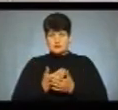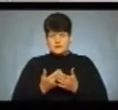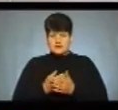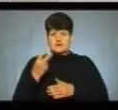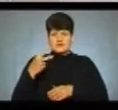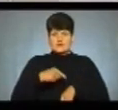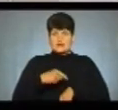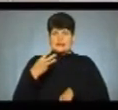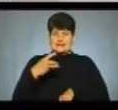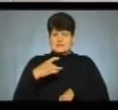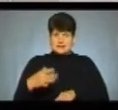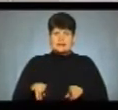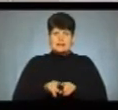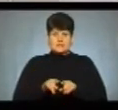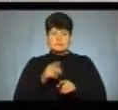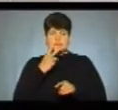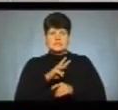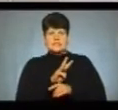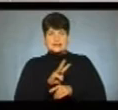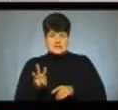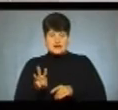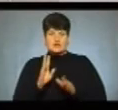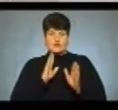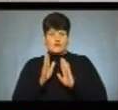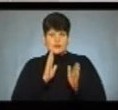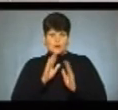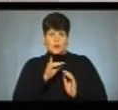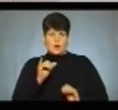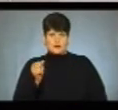.30 також заходьте на наш сайт і фейсбук-сторінку «ЮА Тернопіль».